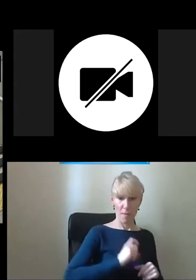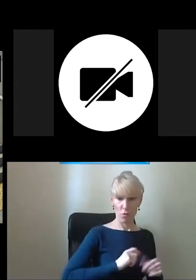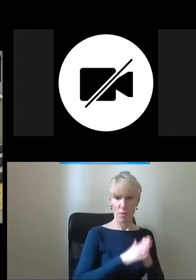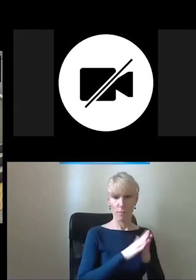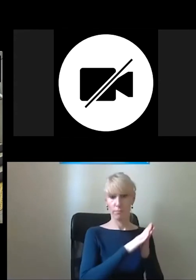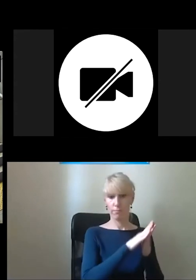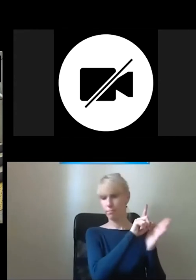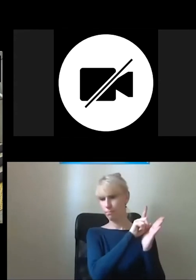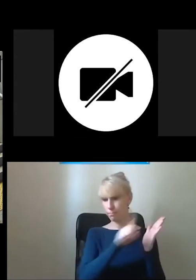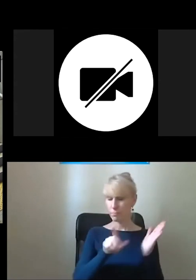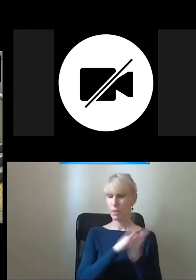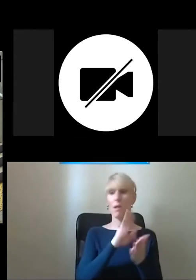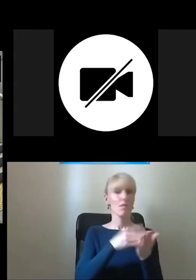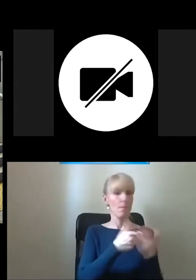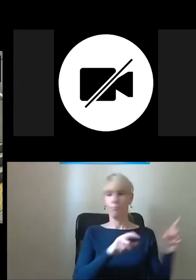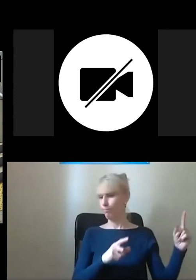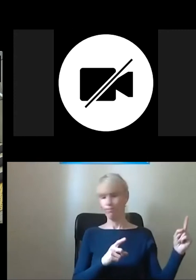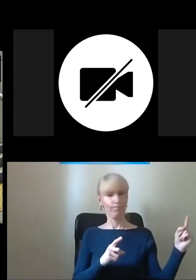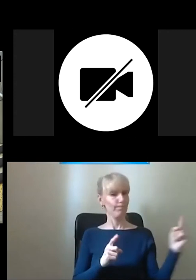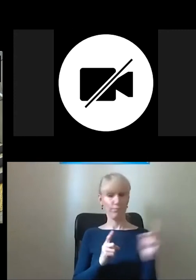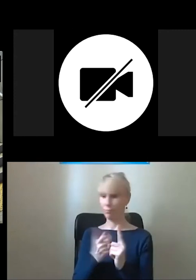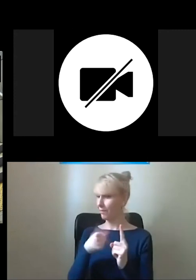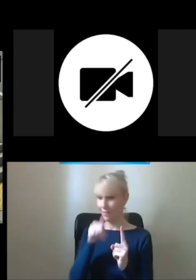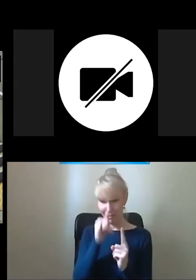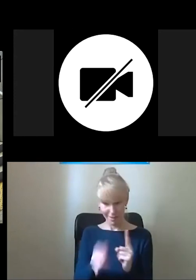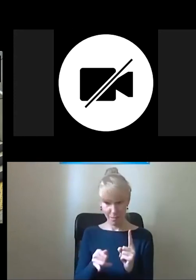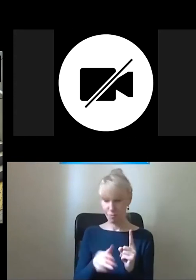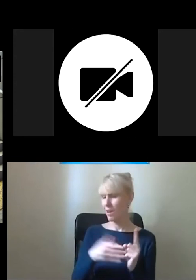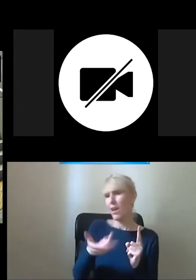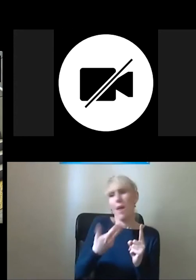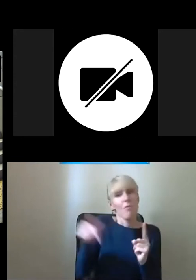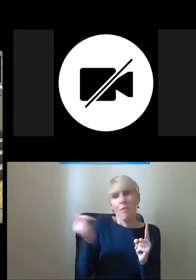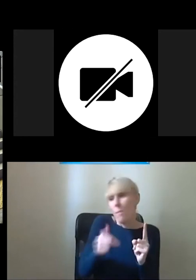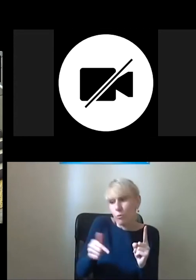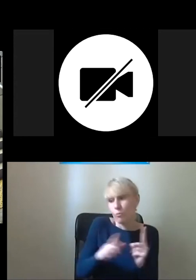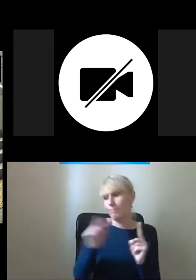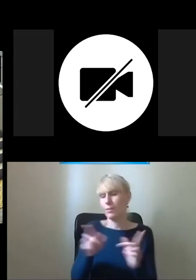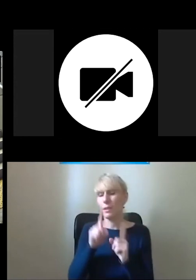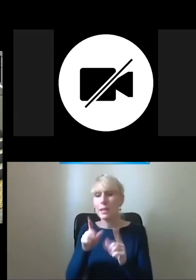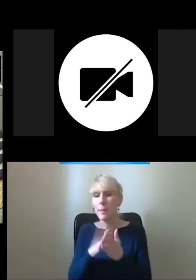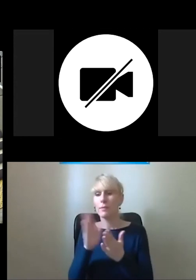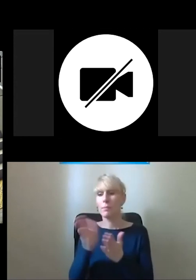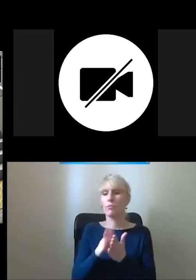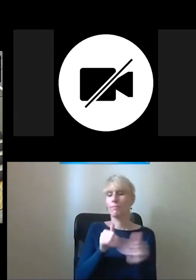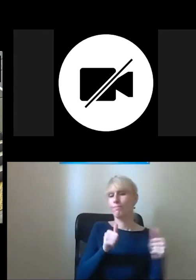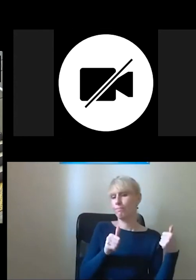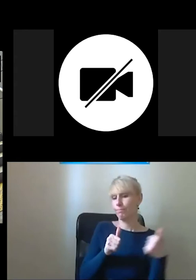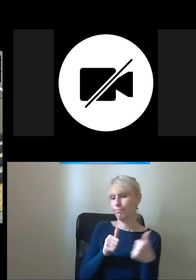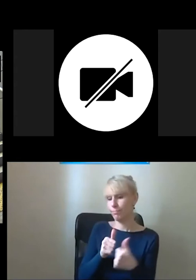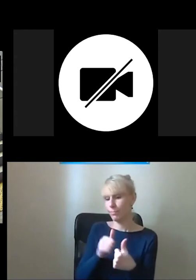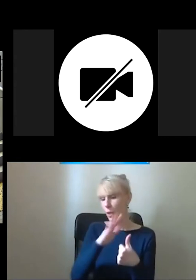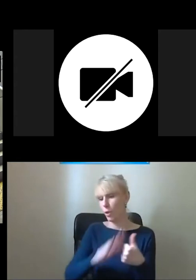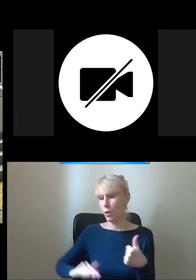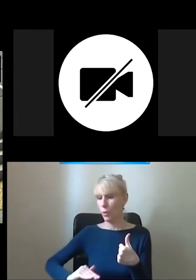wysunąć te schody i wtedy osoba na wózku niebojskim może już niezależnie od drugiej osoby poruszać się tą